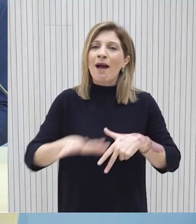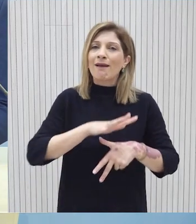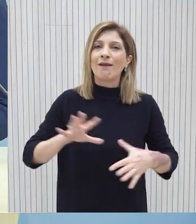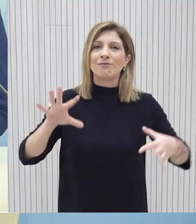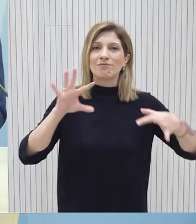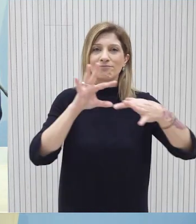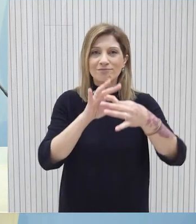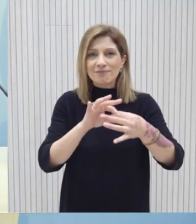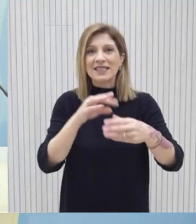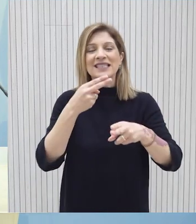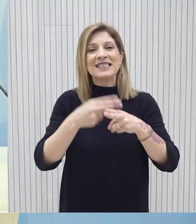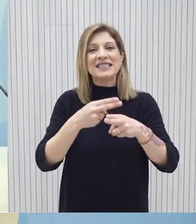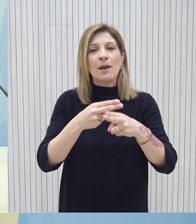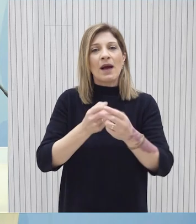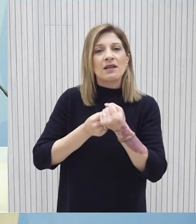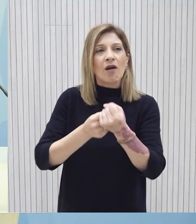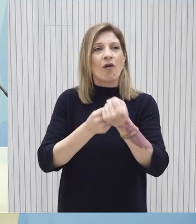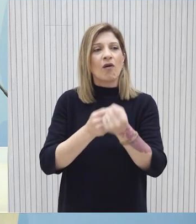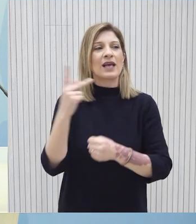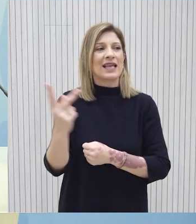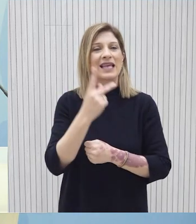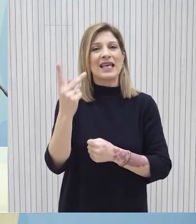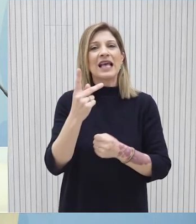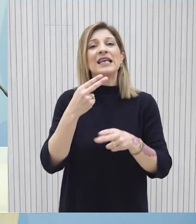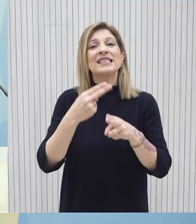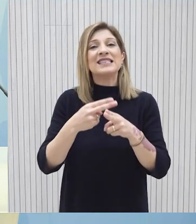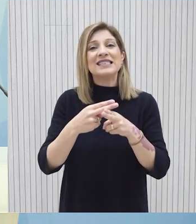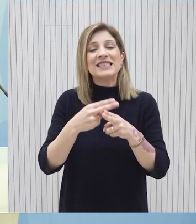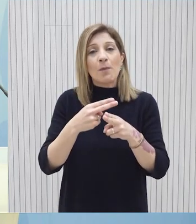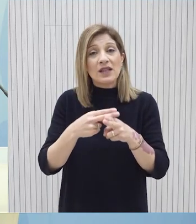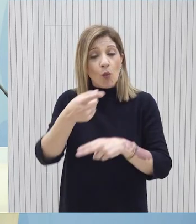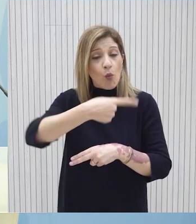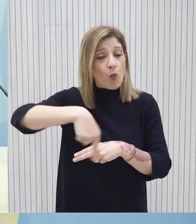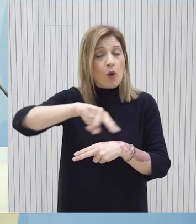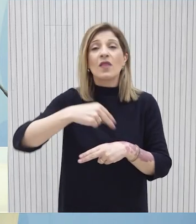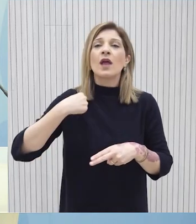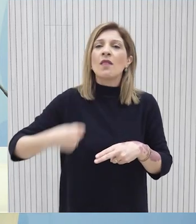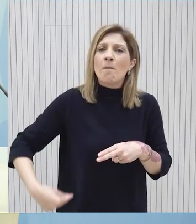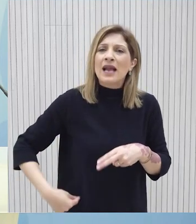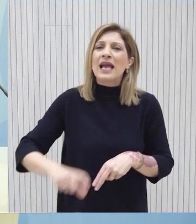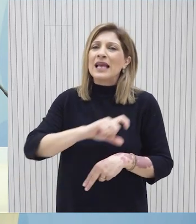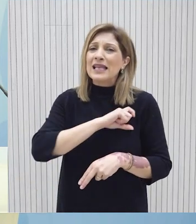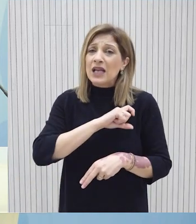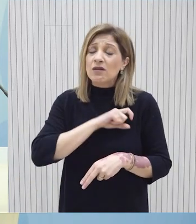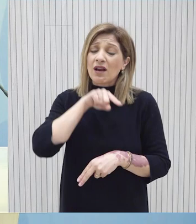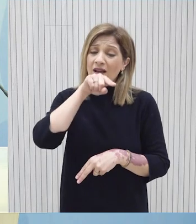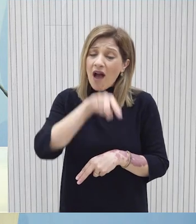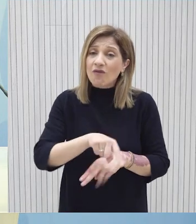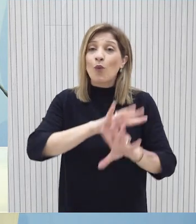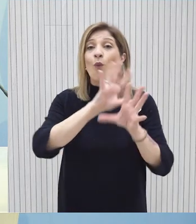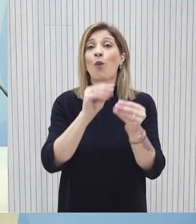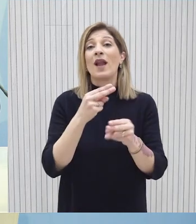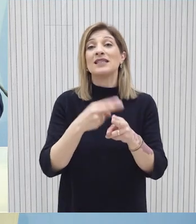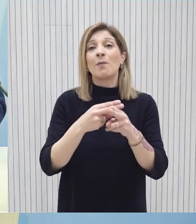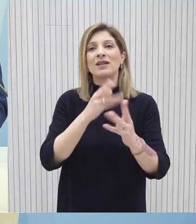η οποία ιδιαίτερα για τις κοινωνικές υπηρεσίες είναι κέριας σημασίας διότι η τοπική αυτοδιοίκηση είναι ο πιο άμεσος θεσμός